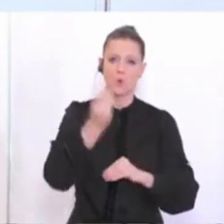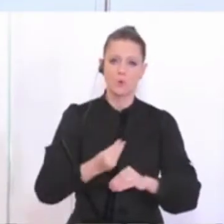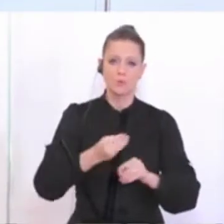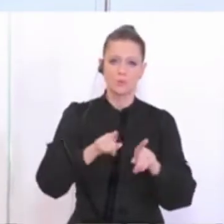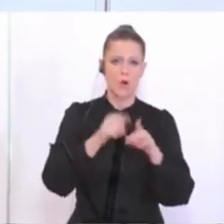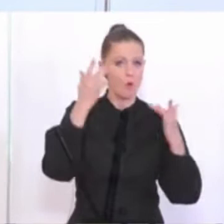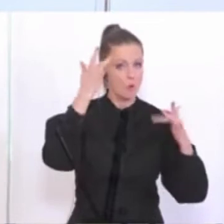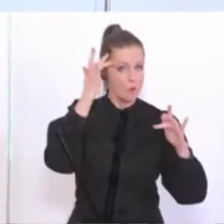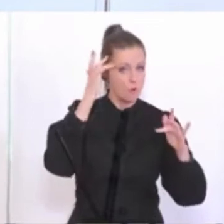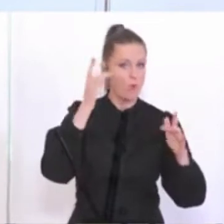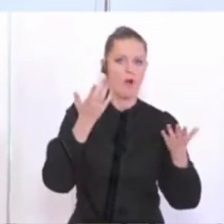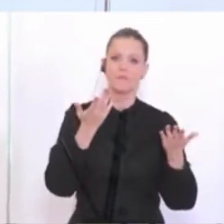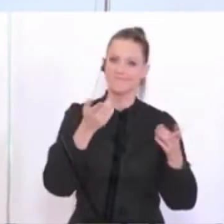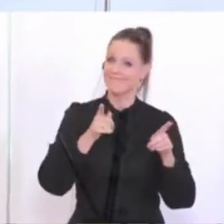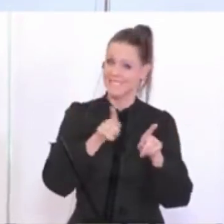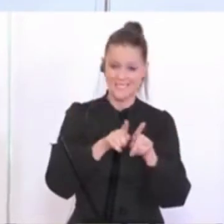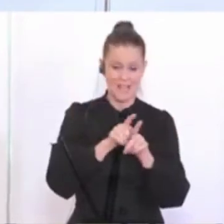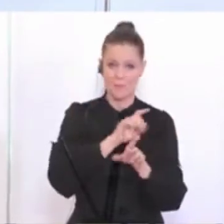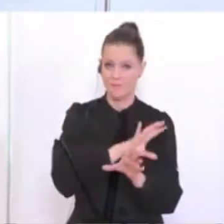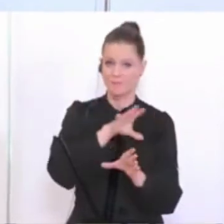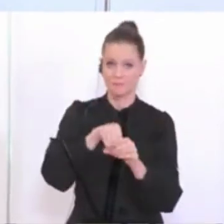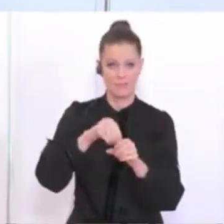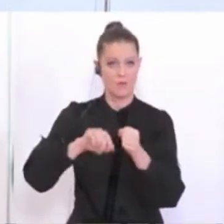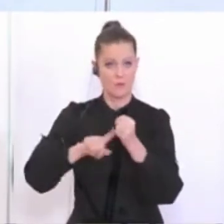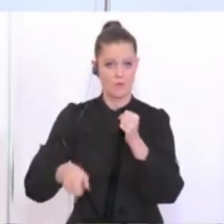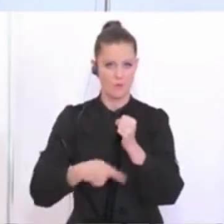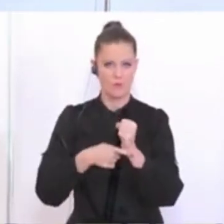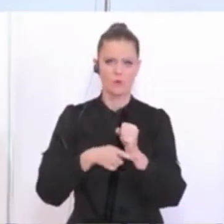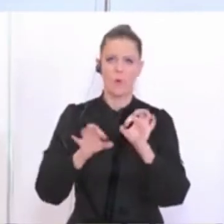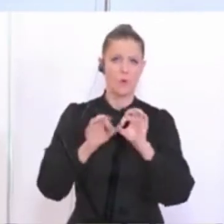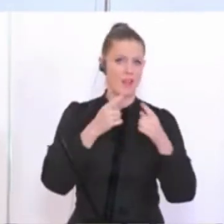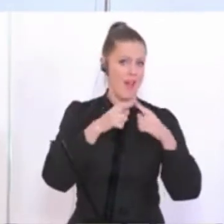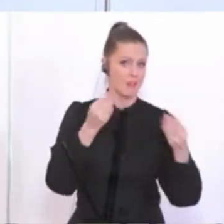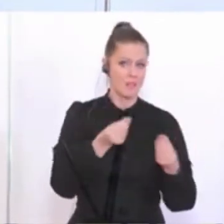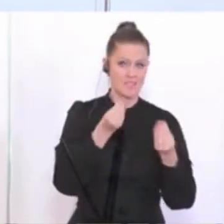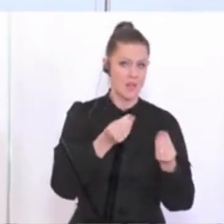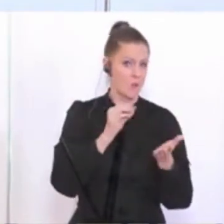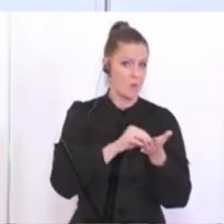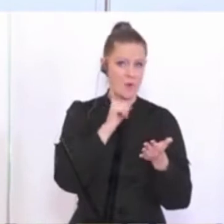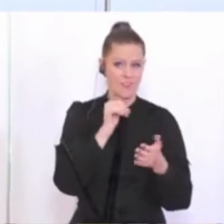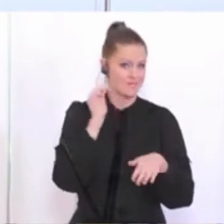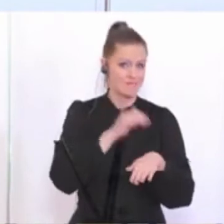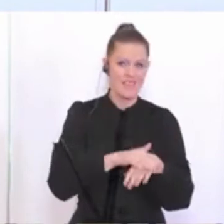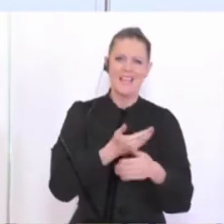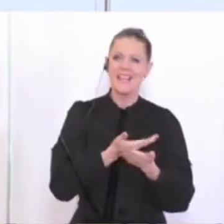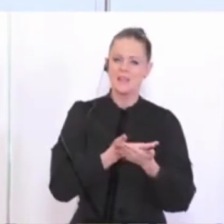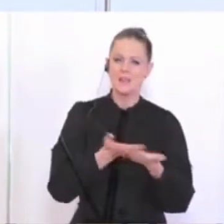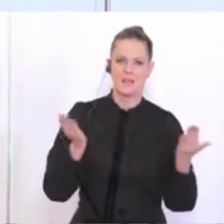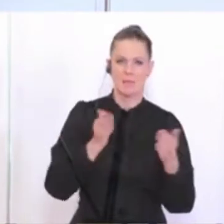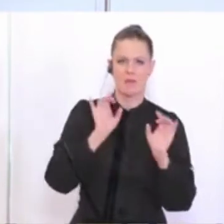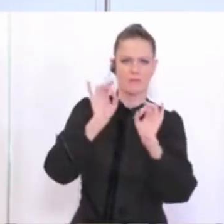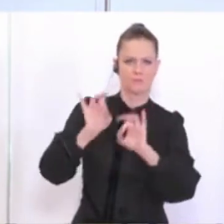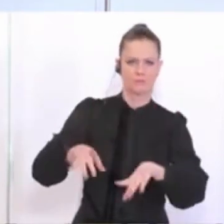Und bei anderen Veranstaltern, die wir vielleicht noch gar nicht so am Radar haben, auch da gilt, dass niemand zurückgelassen werden soll und